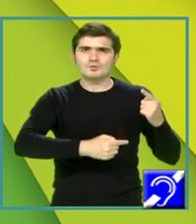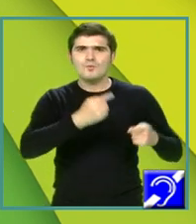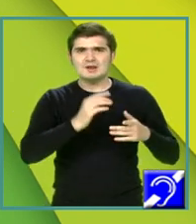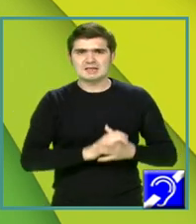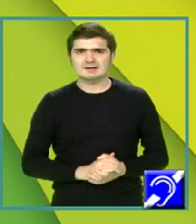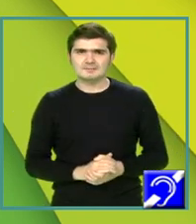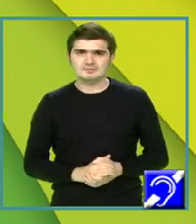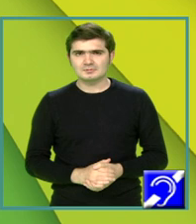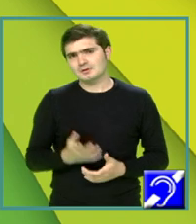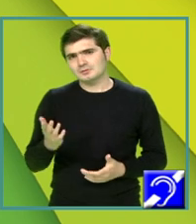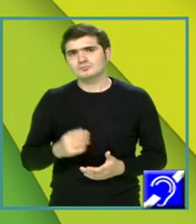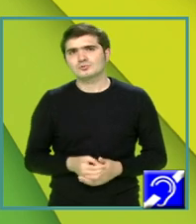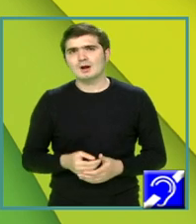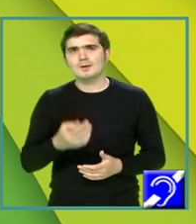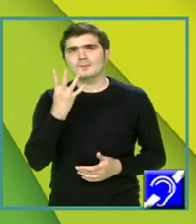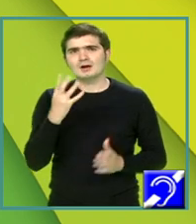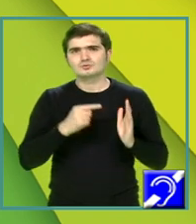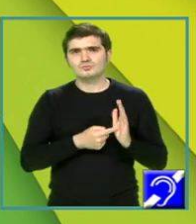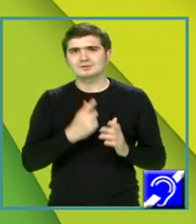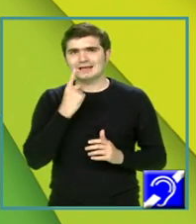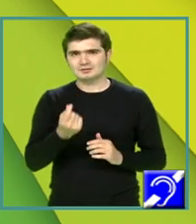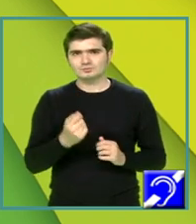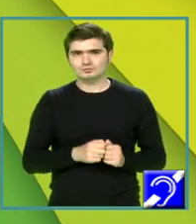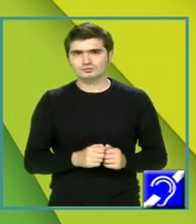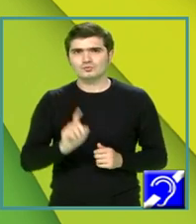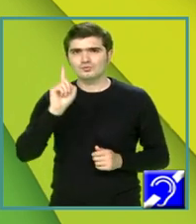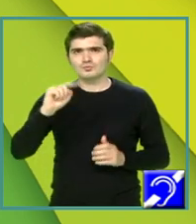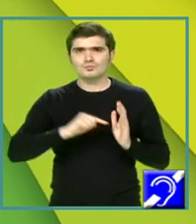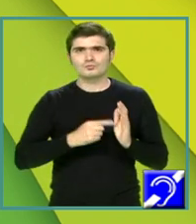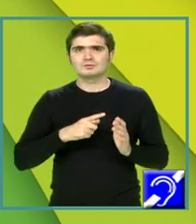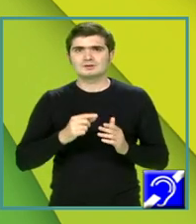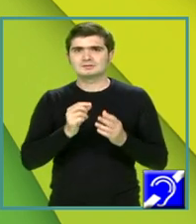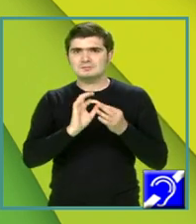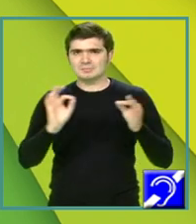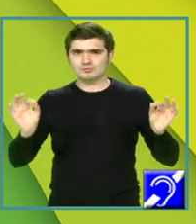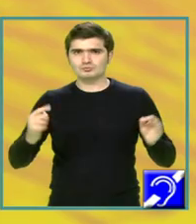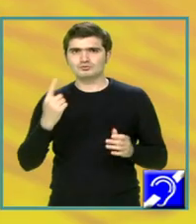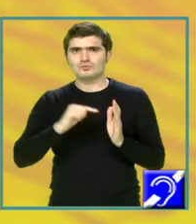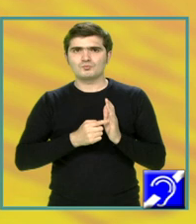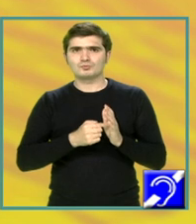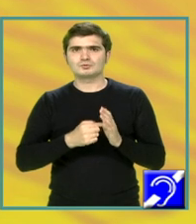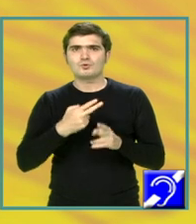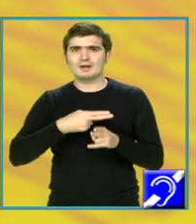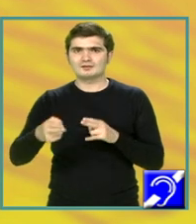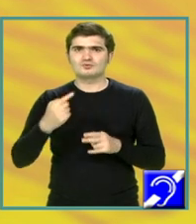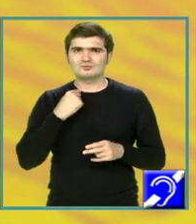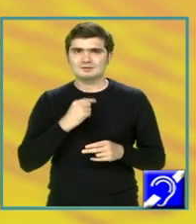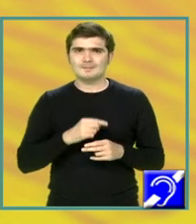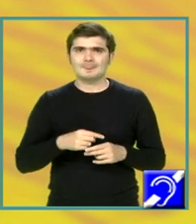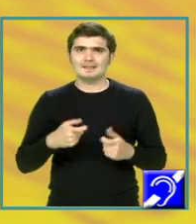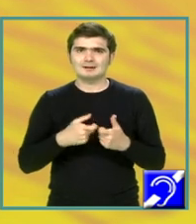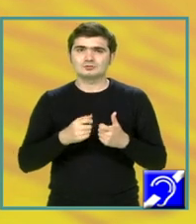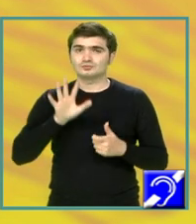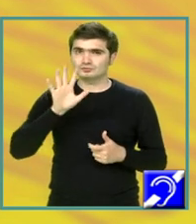Evident, patru puncte răspunsul, un punct enunțul, un punct redactarea. Exercițiul cinci